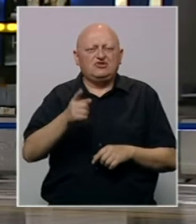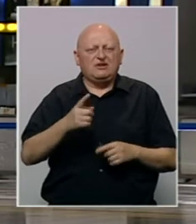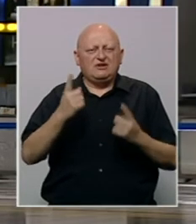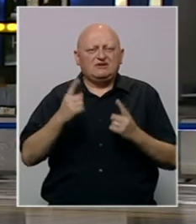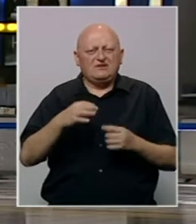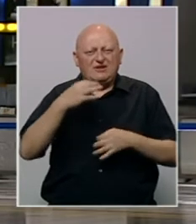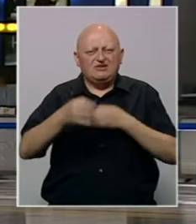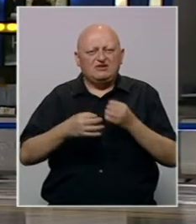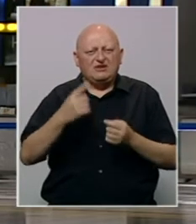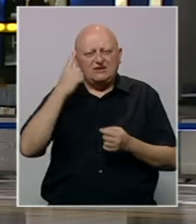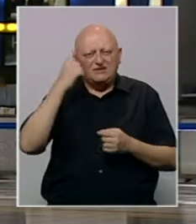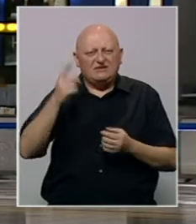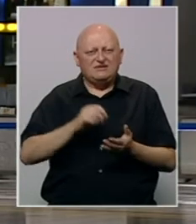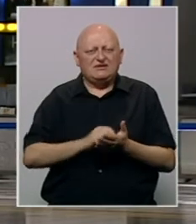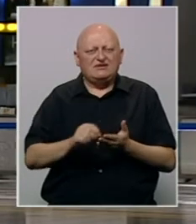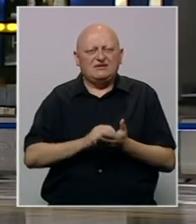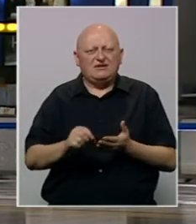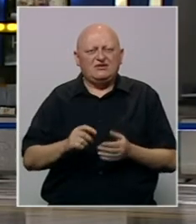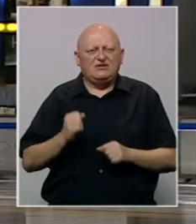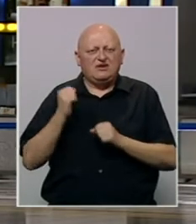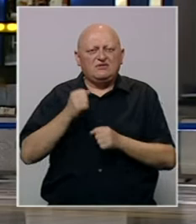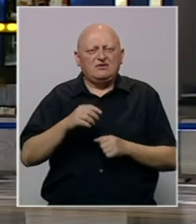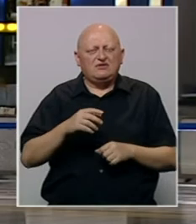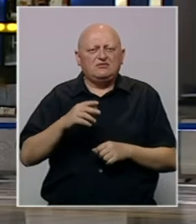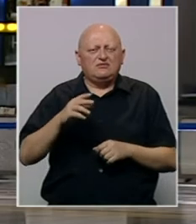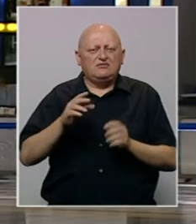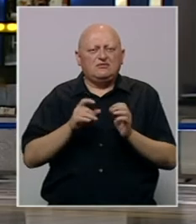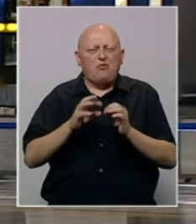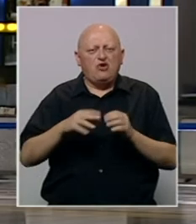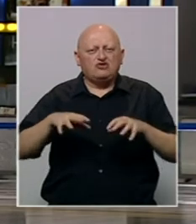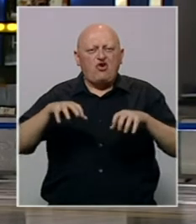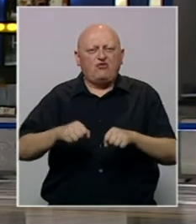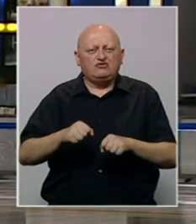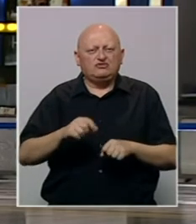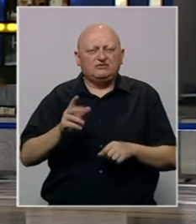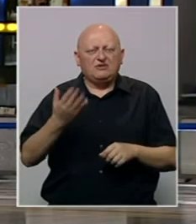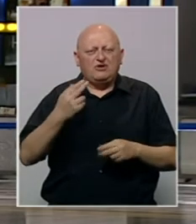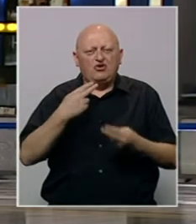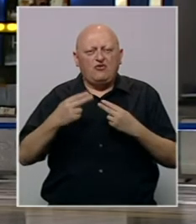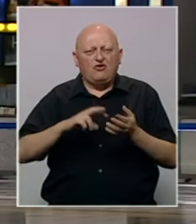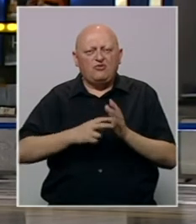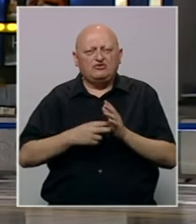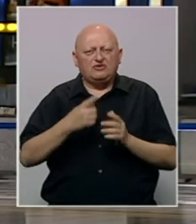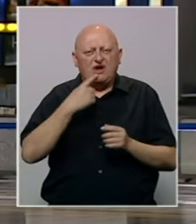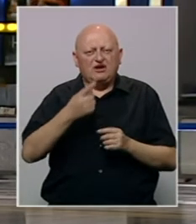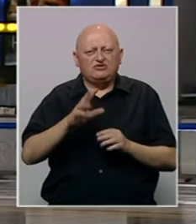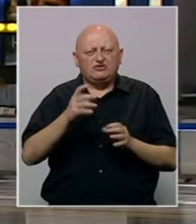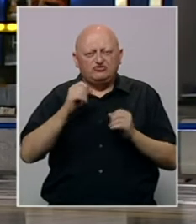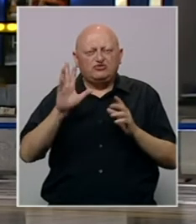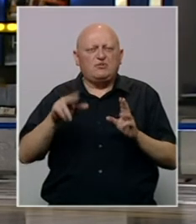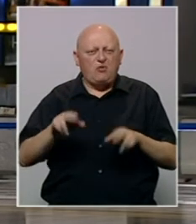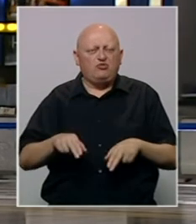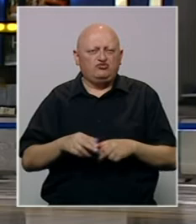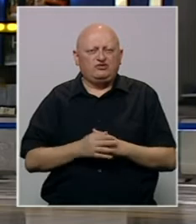S toga je stavija analitičara izvjesni scenariju nametanja bonskih ovlaštenja nego dogovor političara. Napominju da su čuda